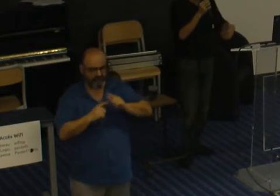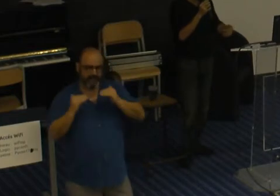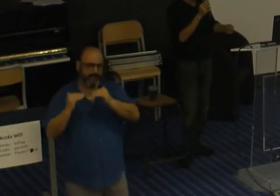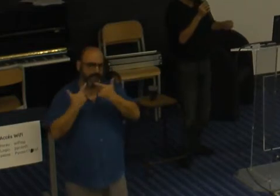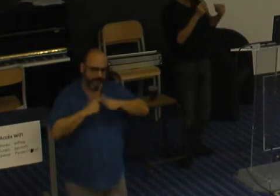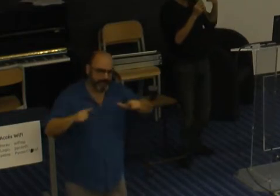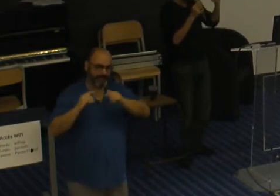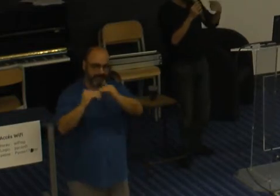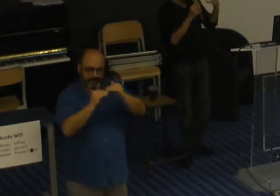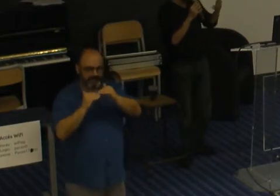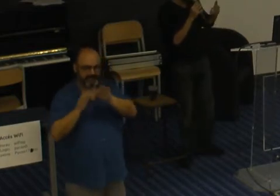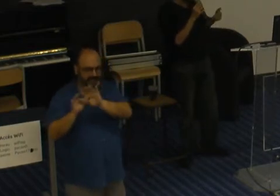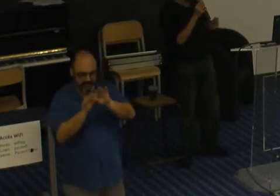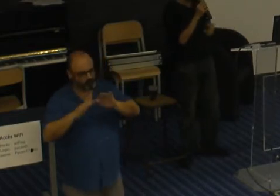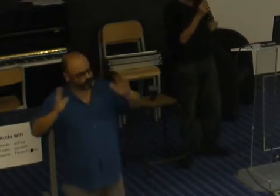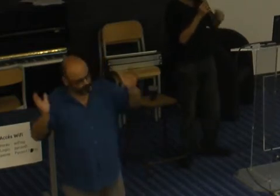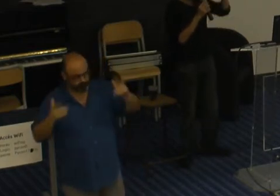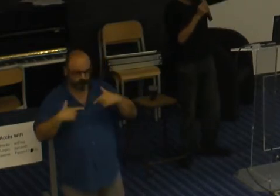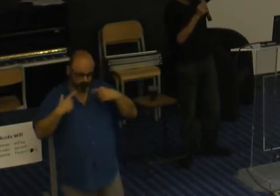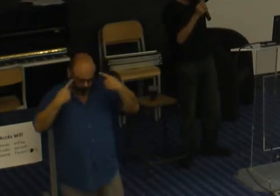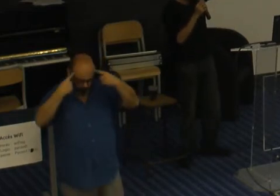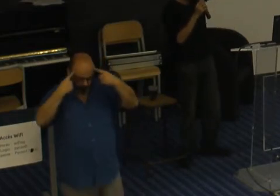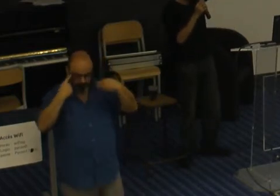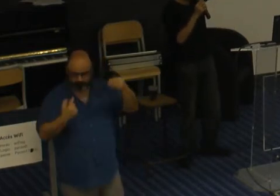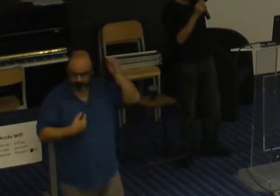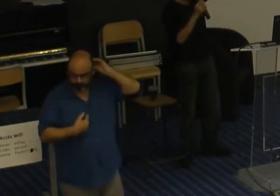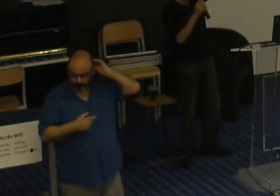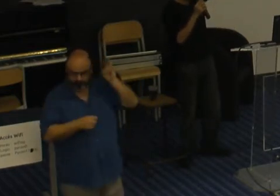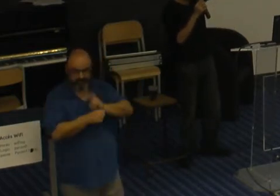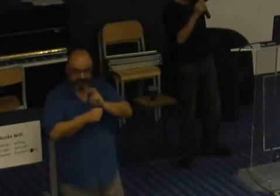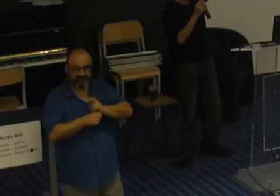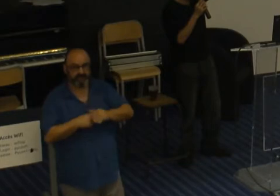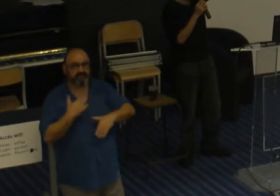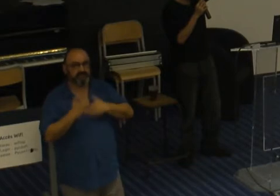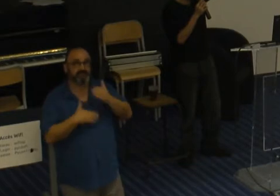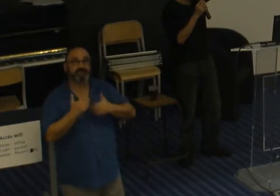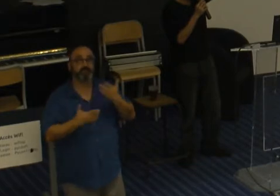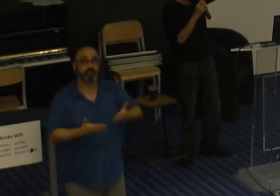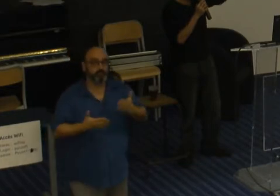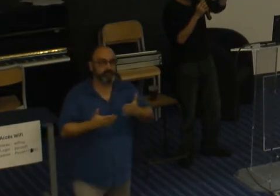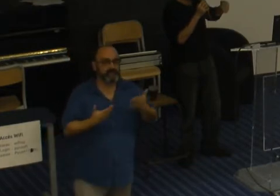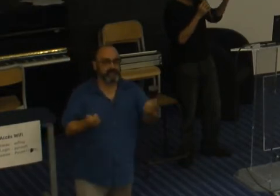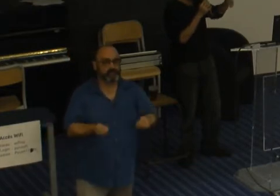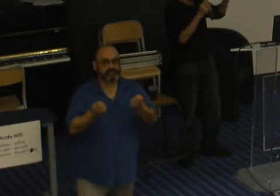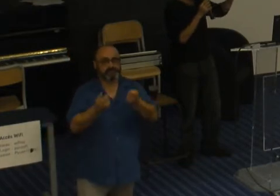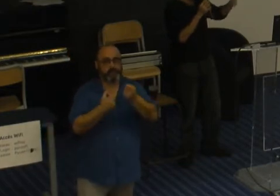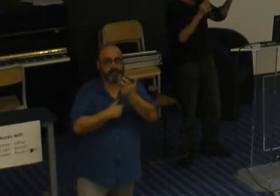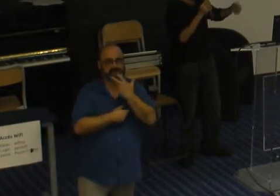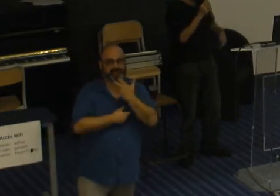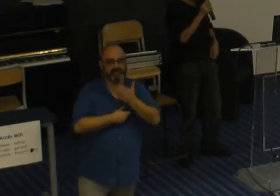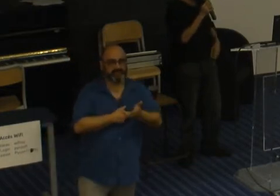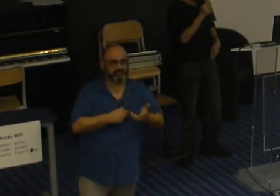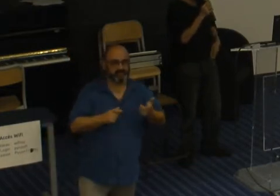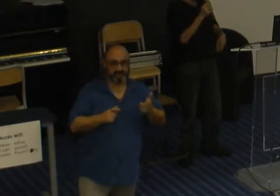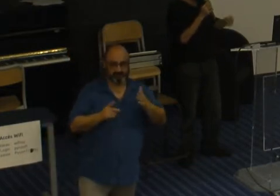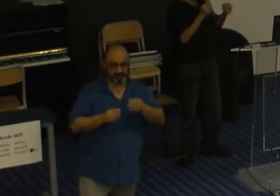ça reste un peu à l'âge adulte. Aujourd'hui, l'éducation civique, elle n'est pas aussi développée et on voit